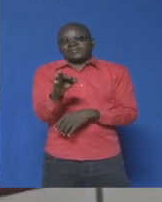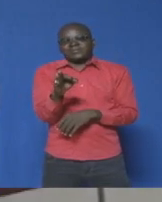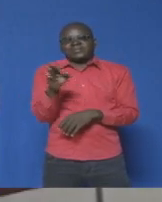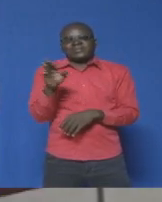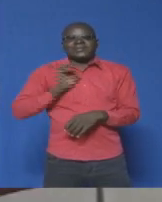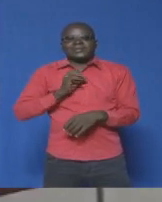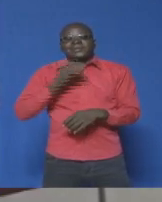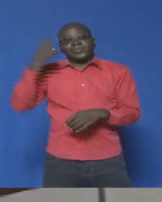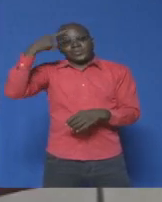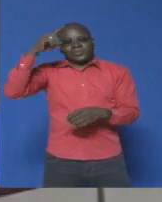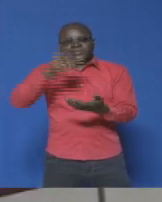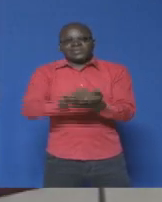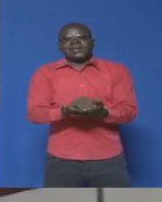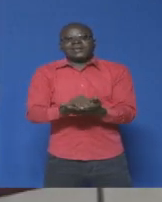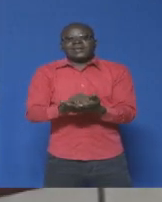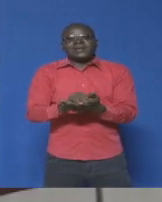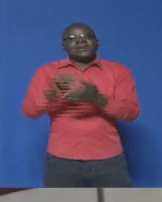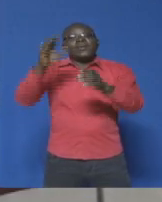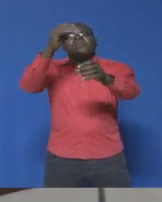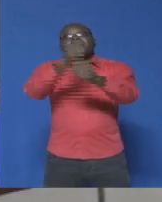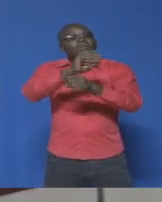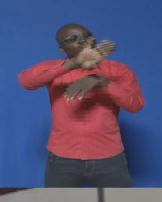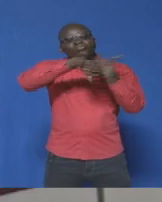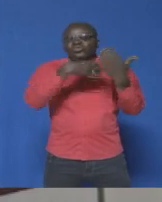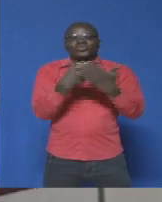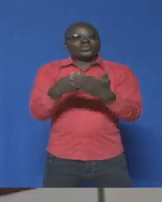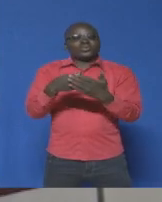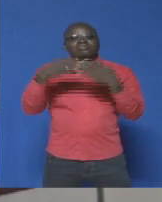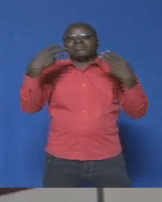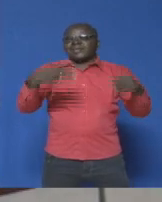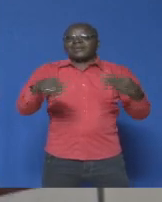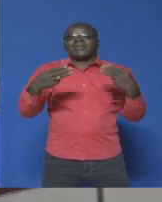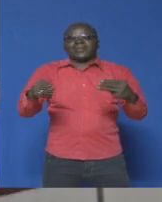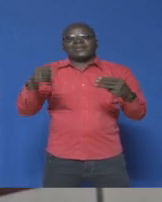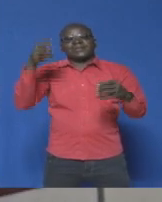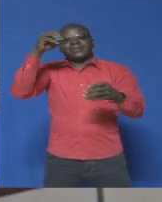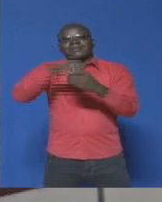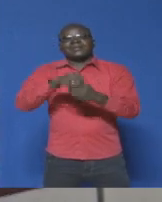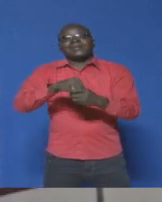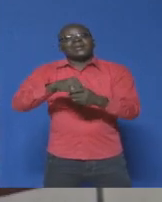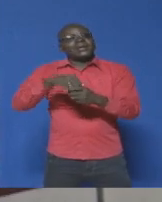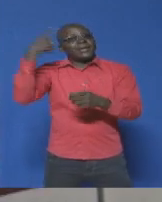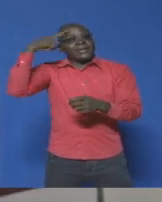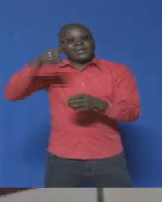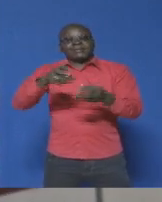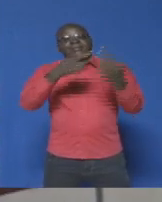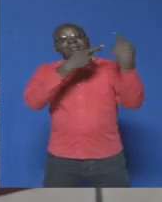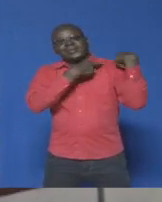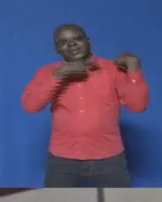pour aller conquérir tous les marchés dans l'espace éloi et dans l'espace éloi.